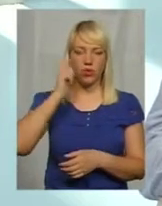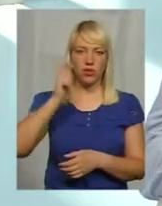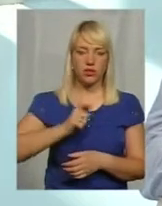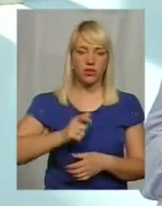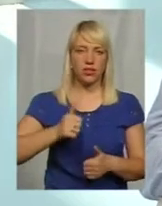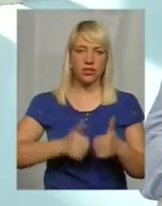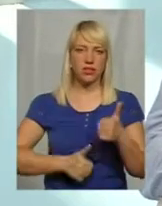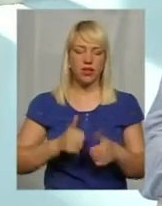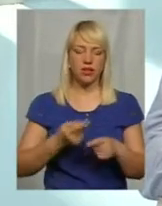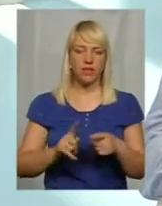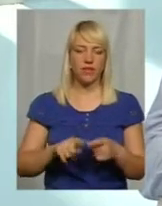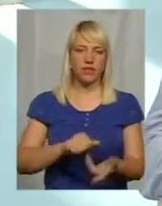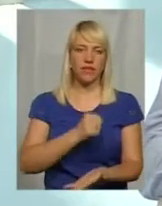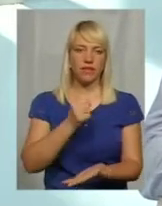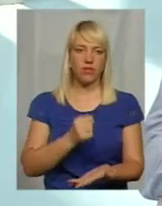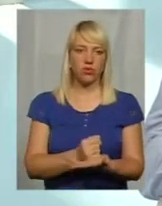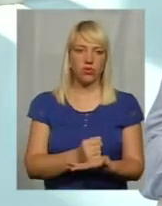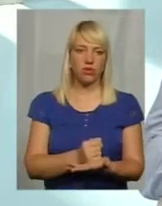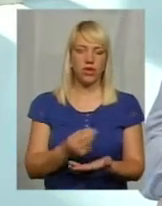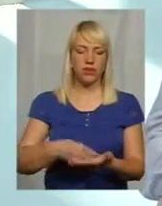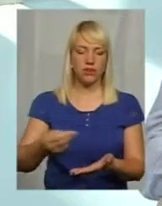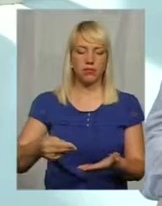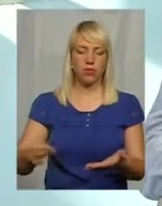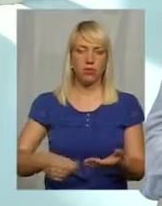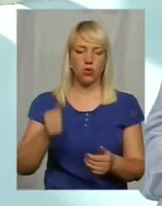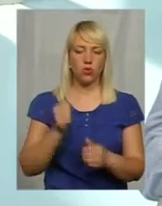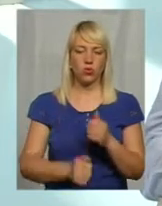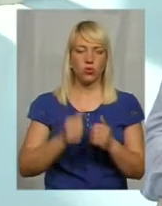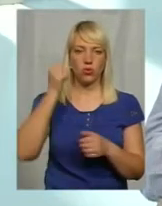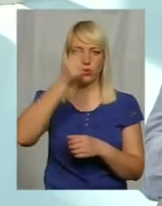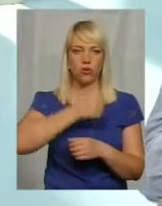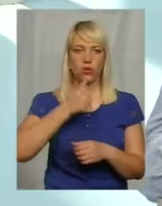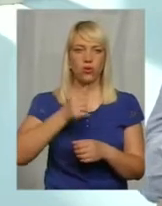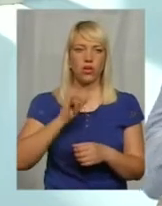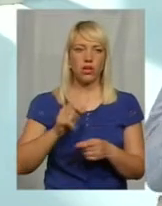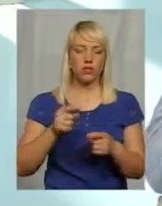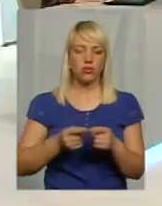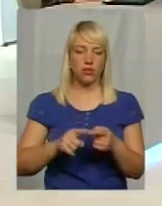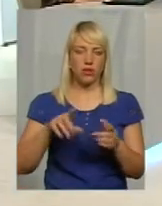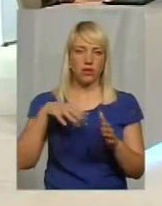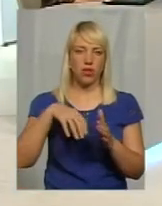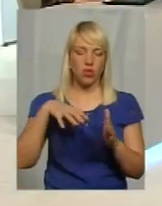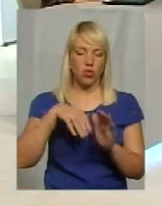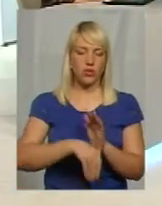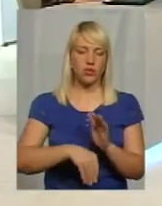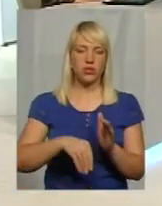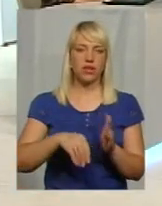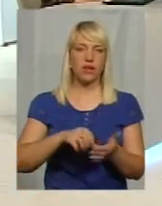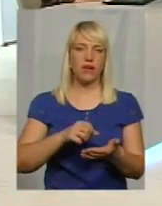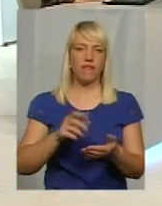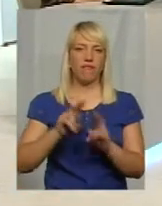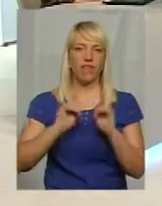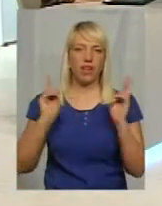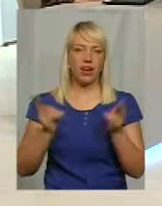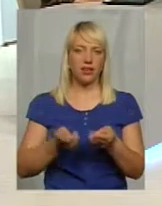в нас вони затверджуються і підписуються в кінці кожного року і туди вноситься іменно федерації вносять